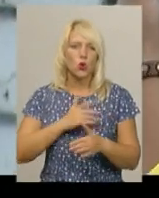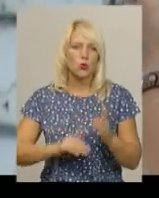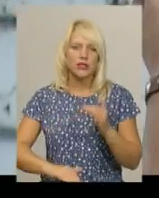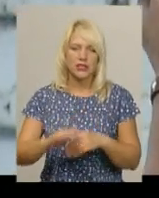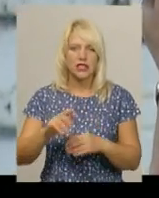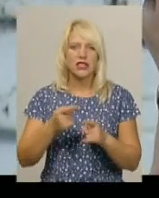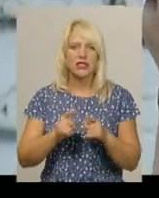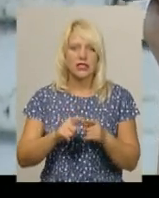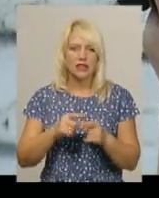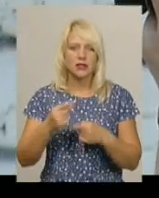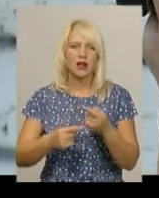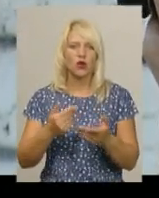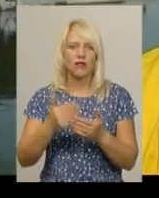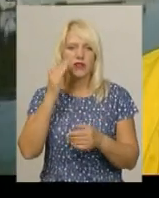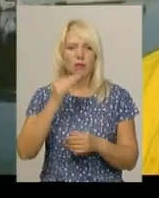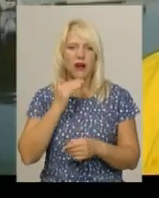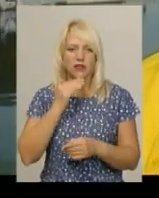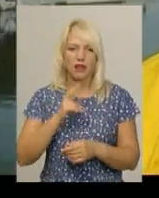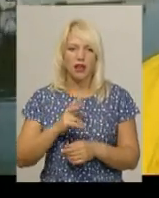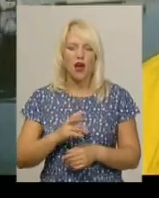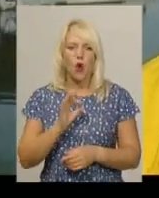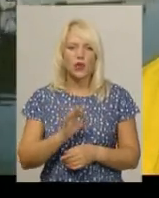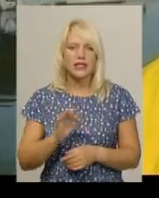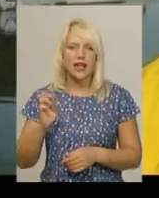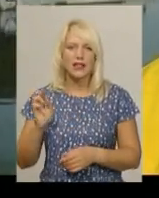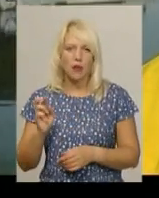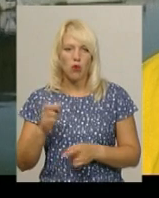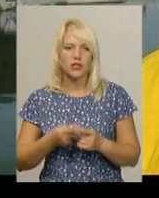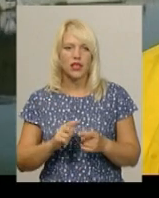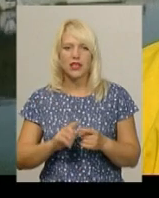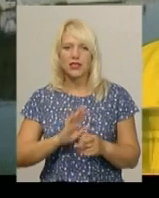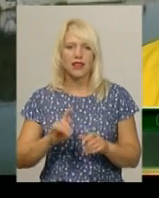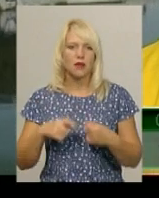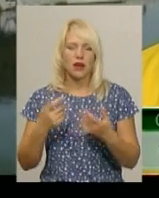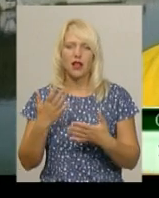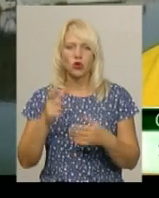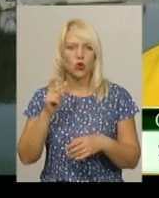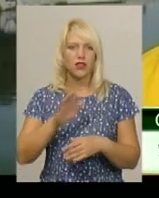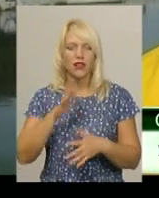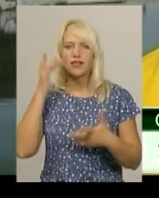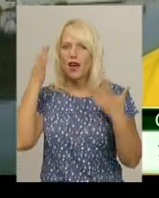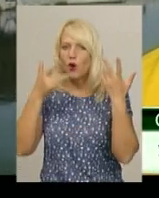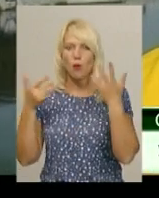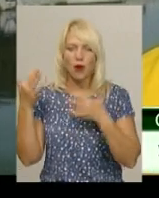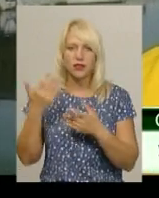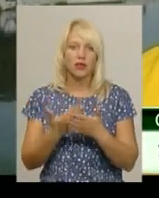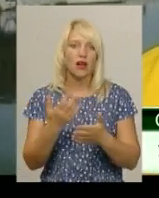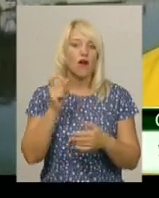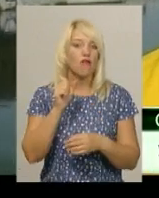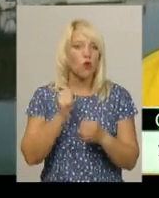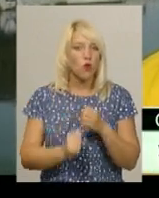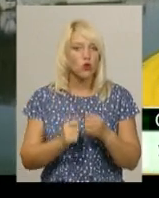спадок від батька Олександра Босенка. Це не передати, що людина не романтик. В кожному різні